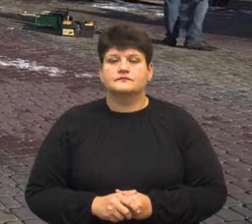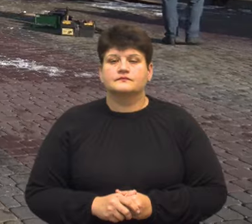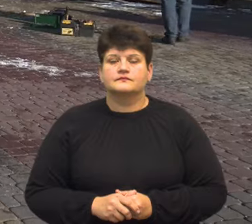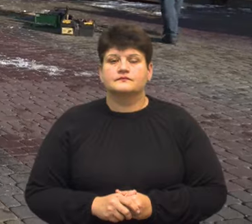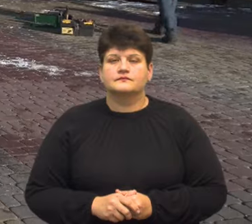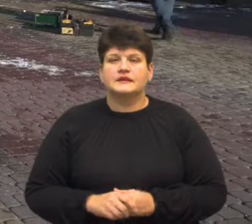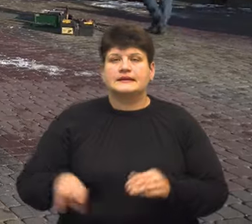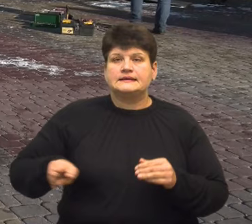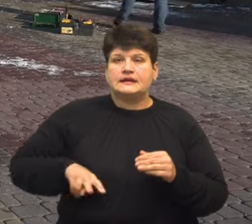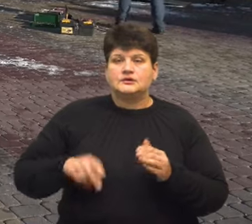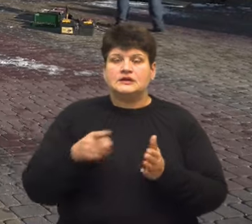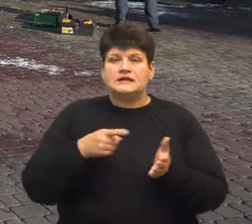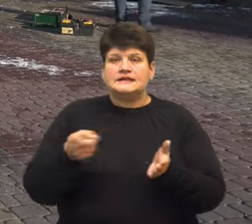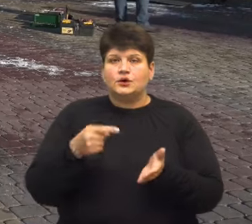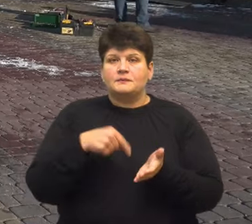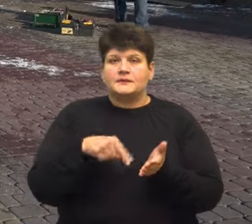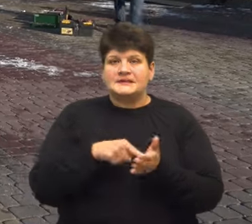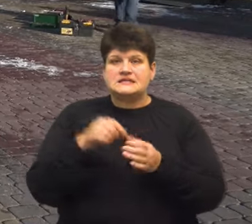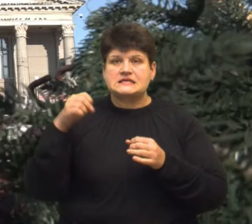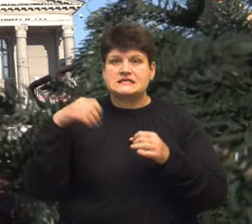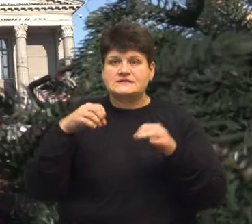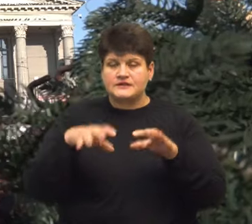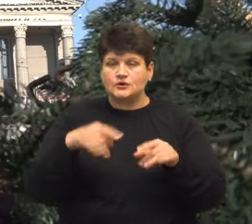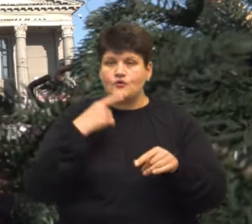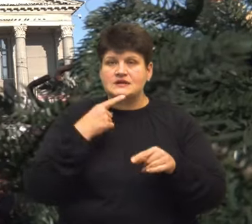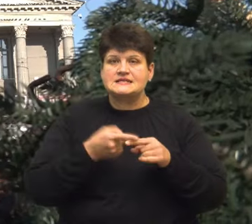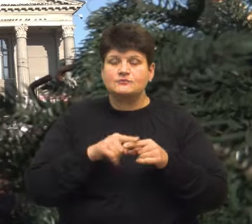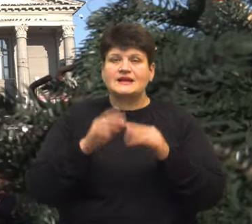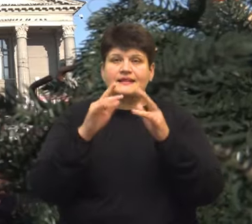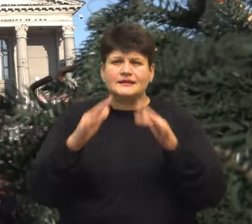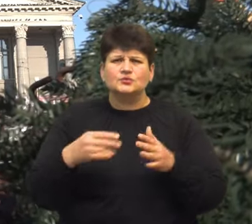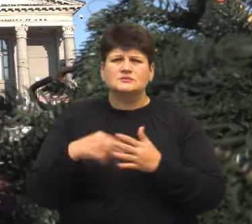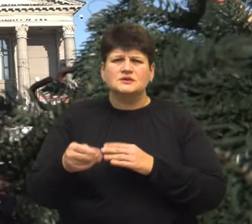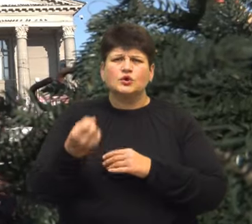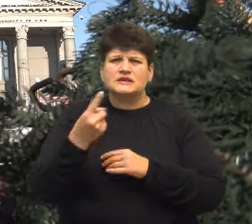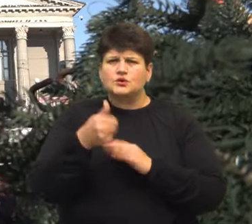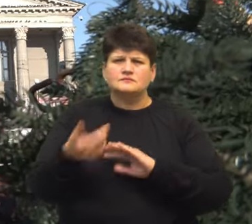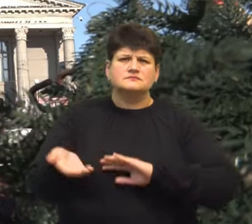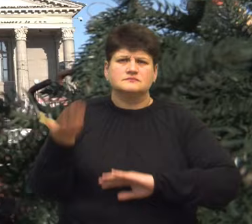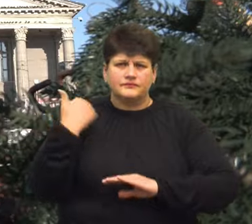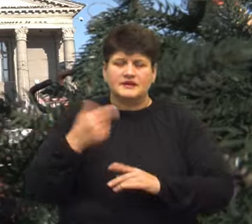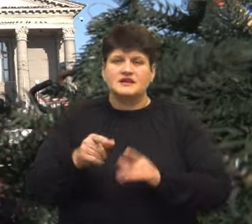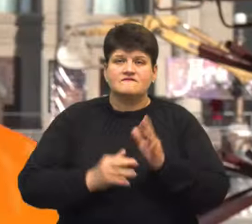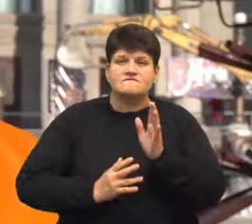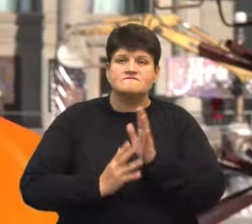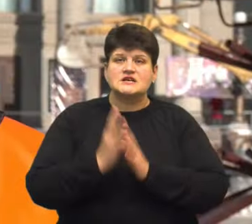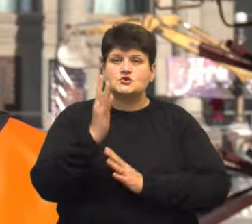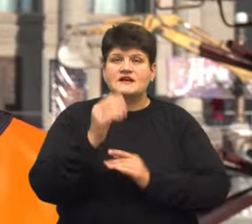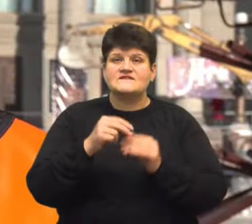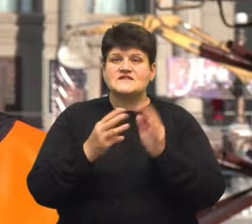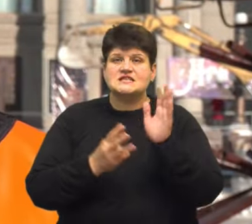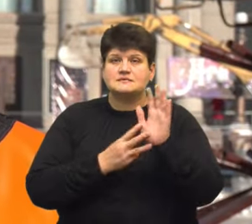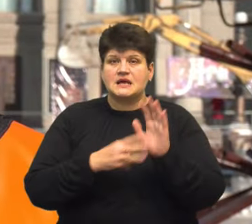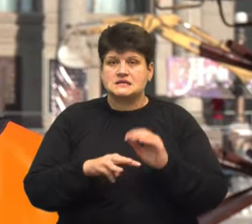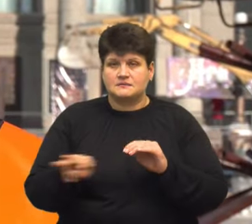Директор «Тернопіль-міськсвітла» Олег Лехіцький розповідає, це буде ялинка, яку придбали 11 років тому. Її висота – 18 метрів. Іллюнація